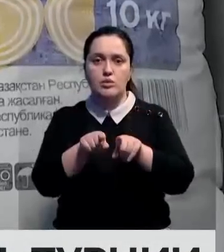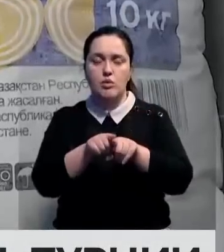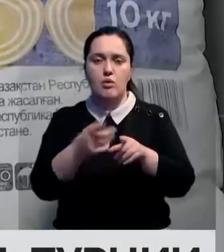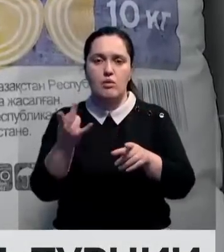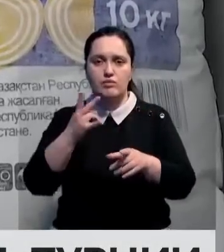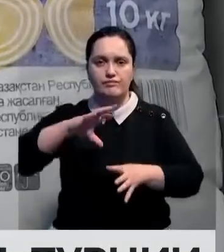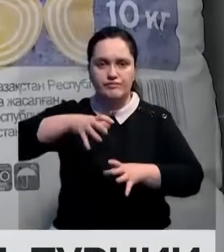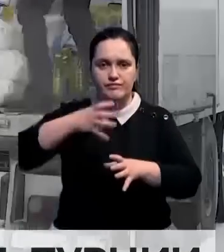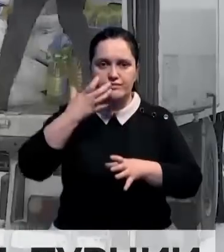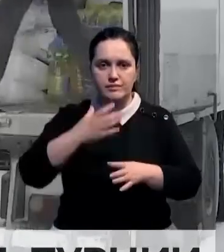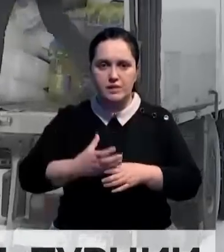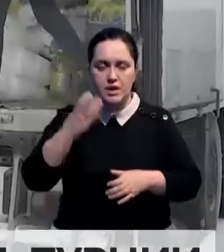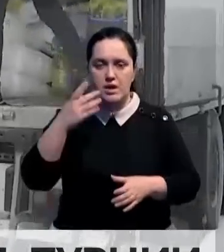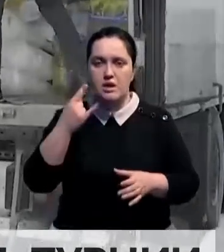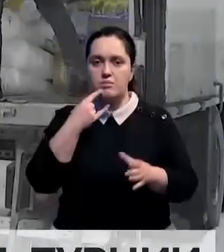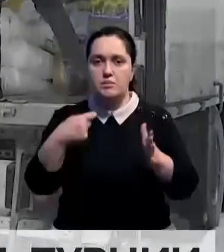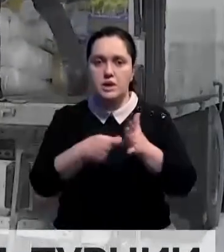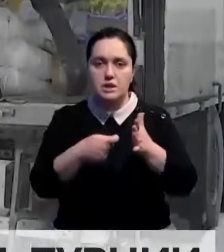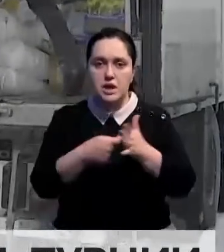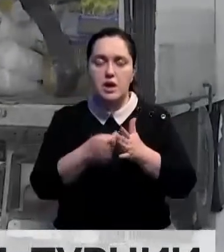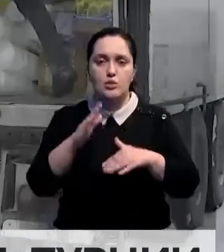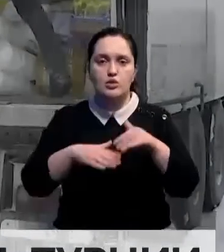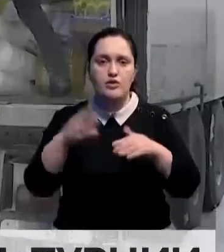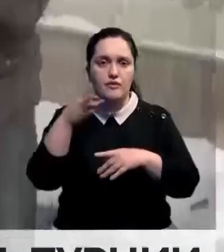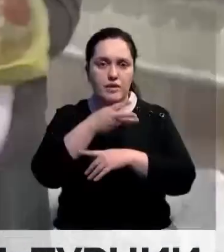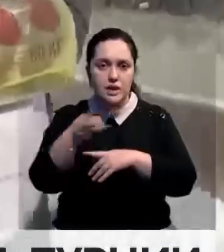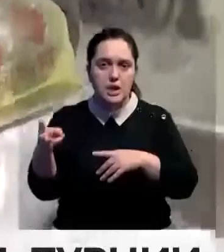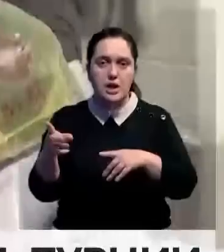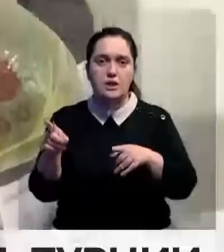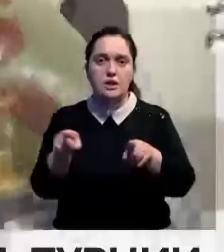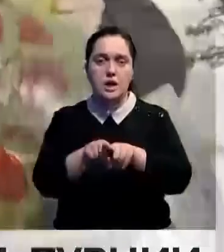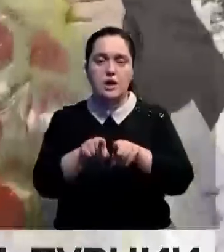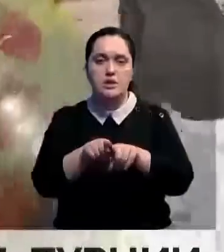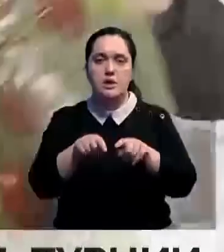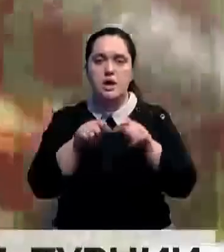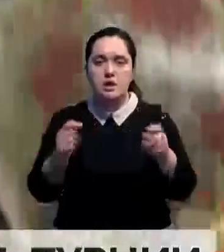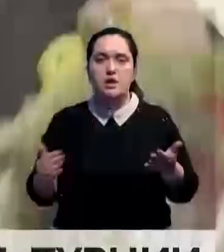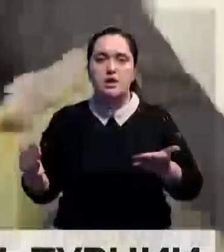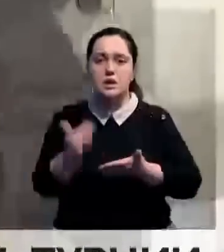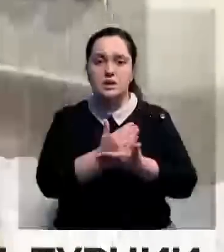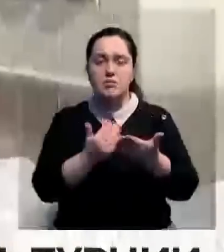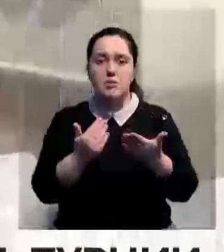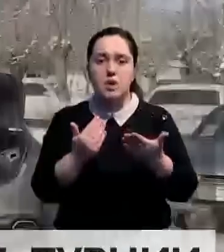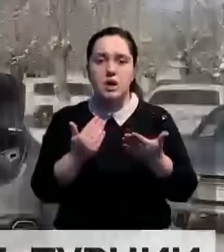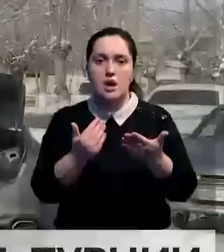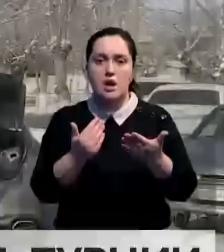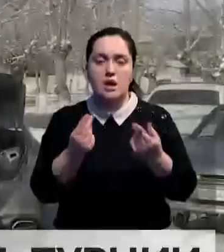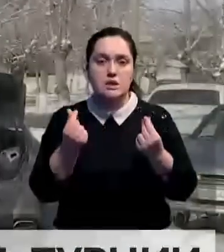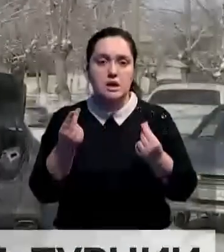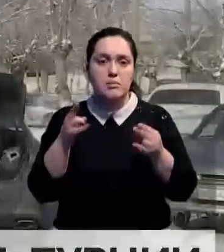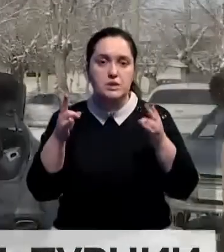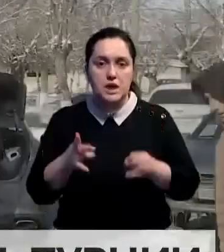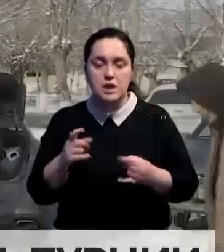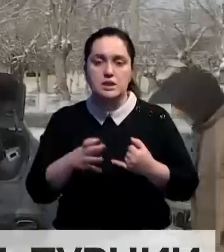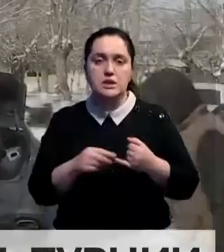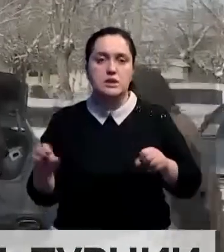необходимого также термосы, зарядные устройства и ручные фонари. Жители региона и волонтеры открыли сбор средств